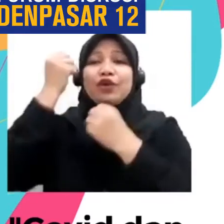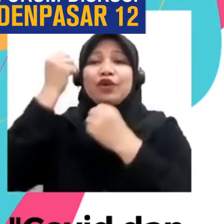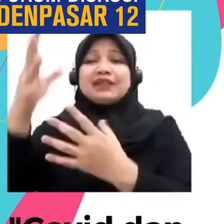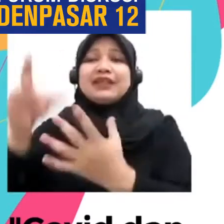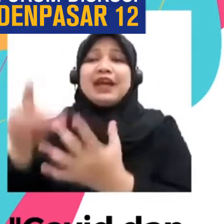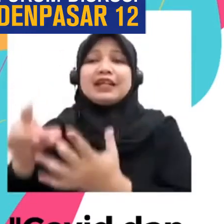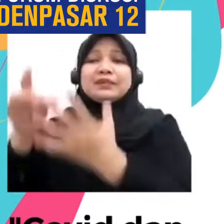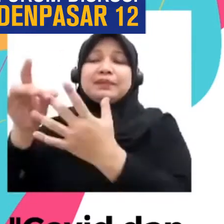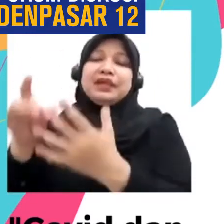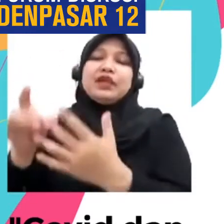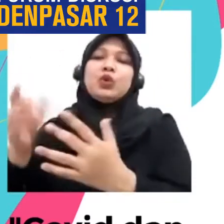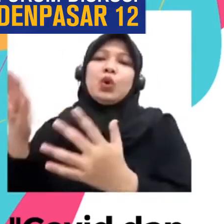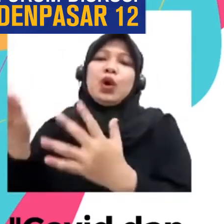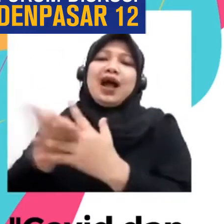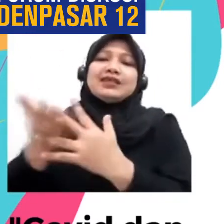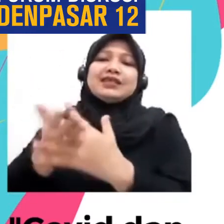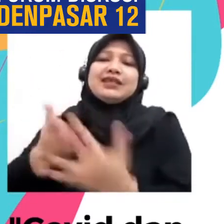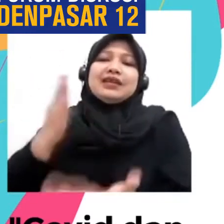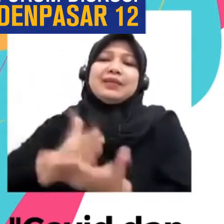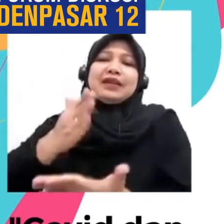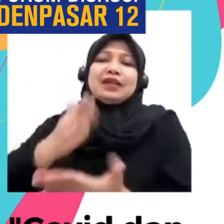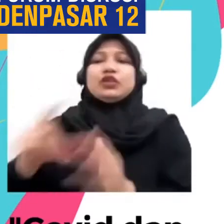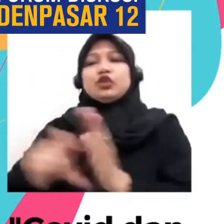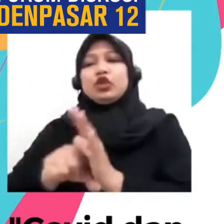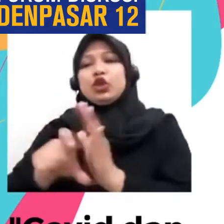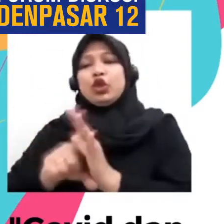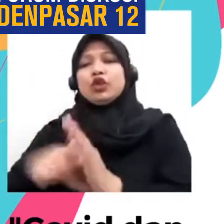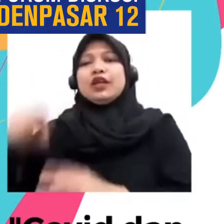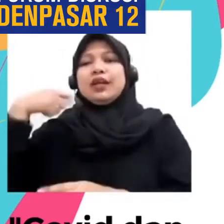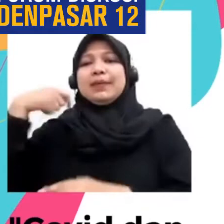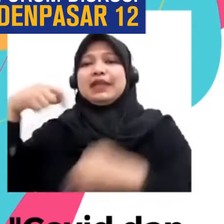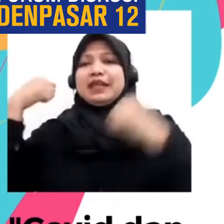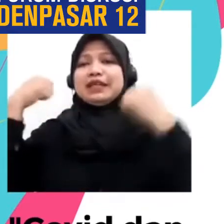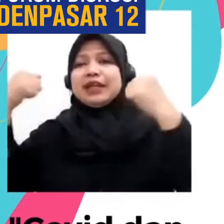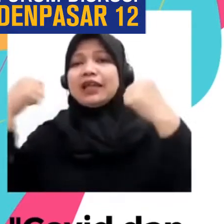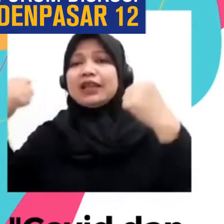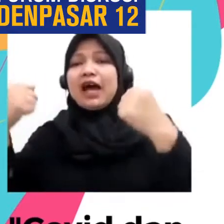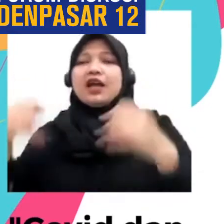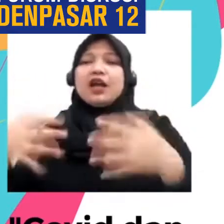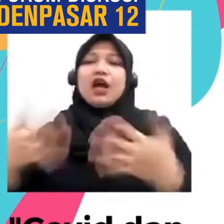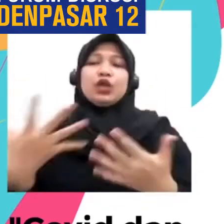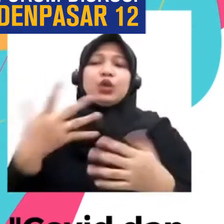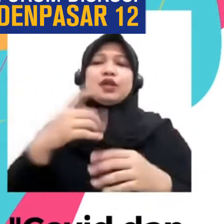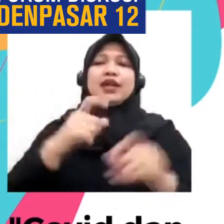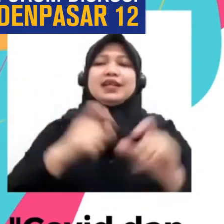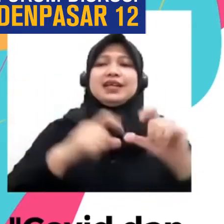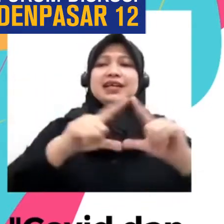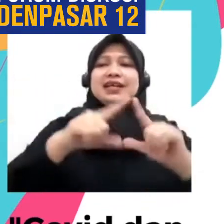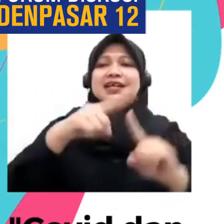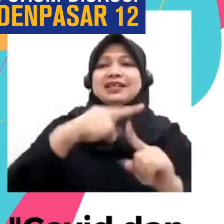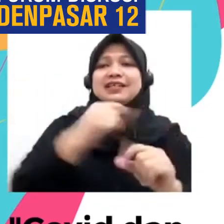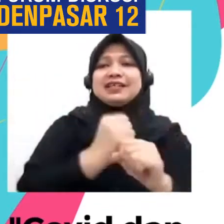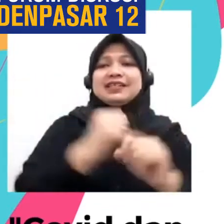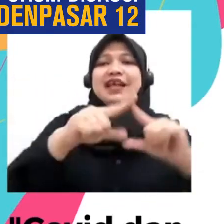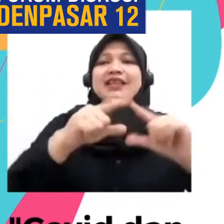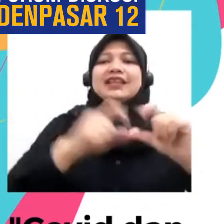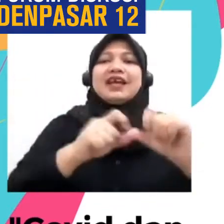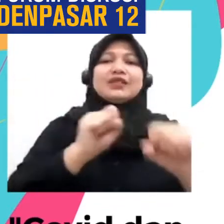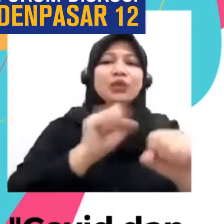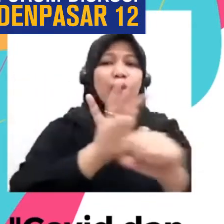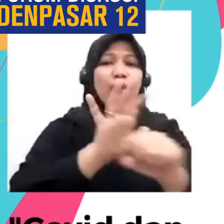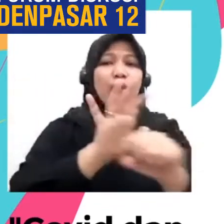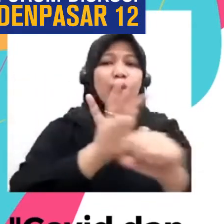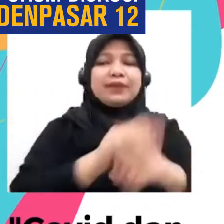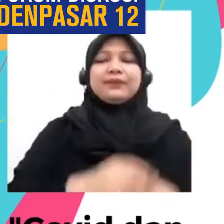Kesehatan Misalkan dari Satgas COVID-19 Jangan sampai Kami Teman-teman